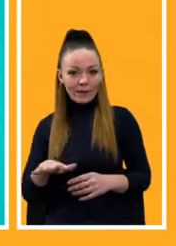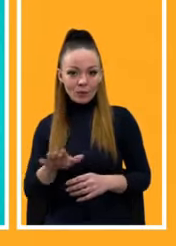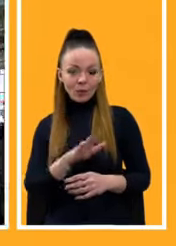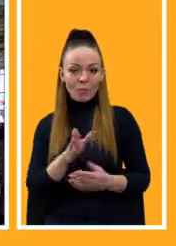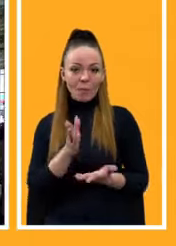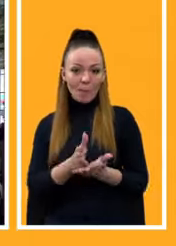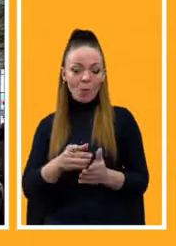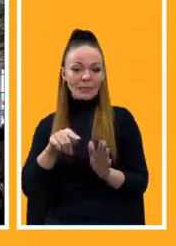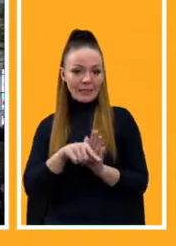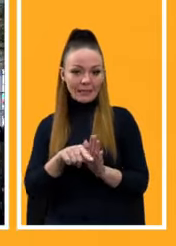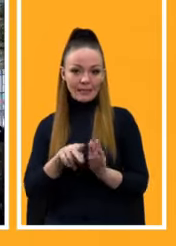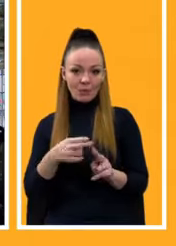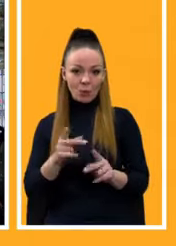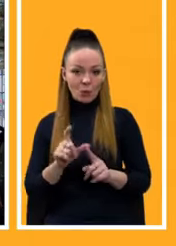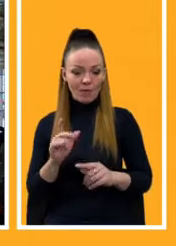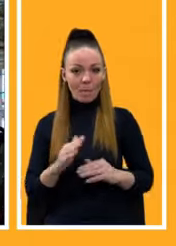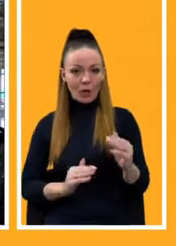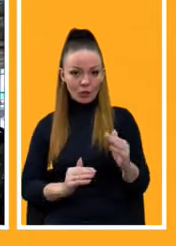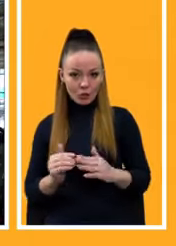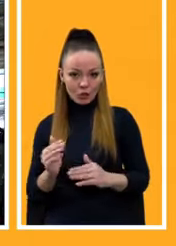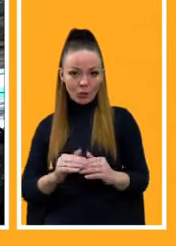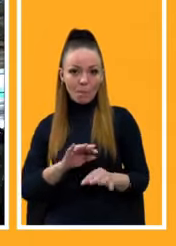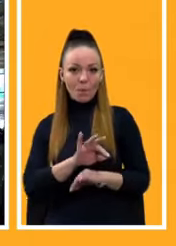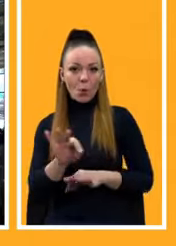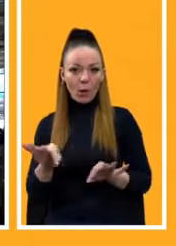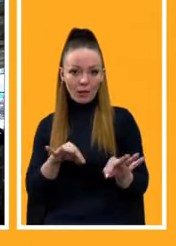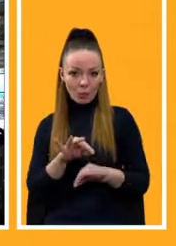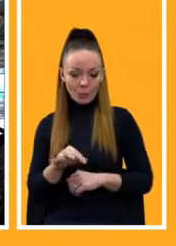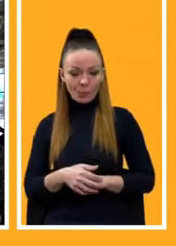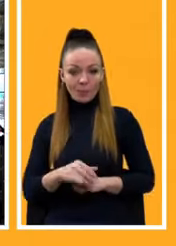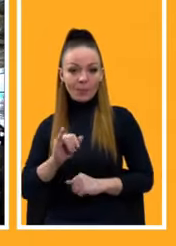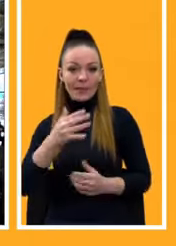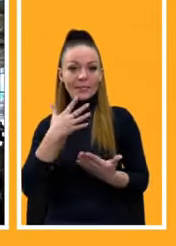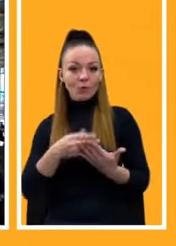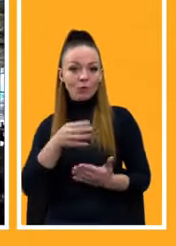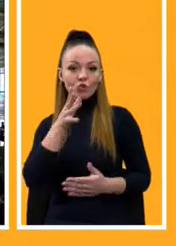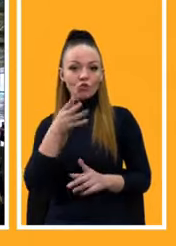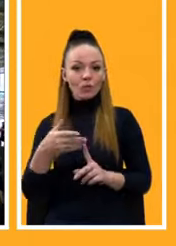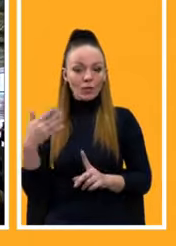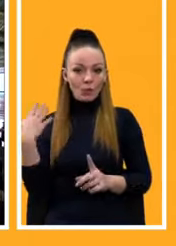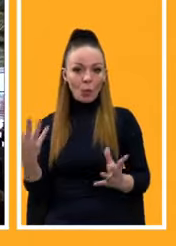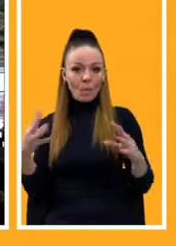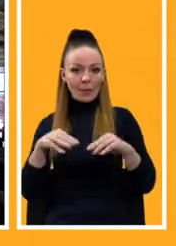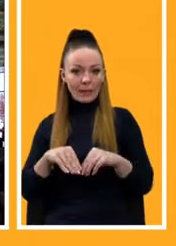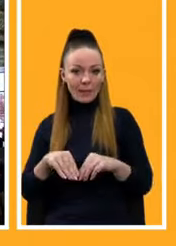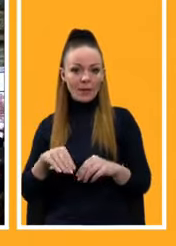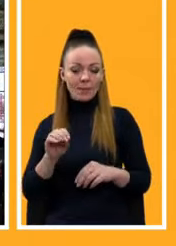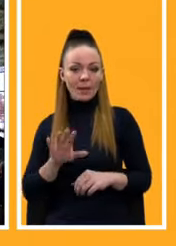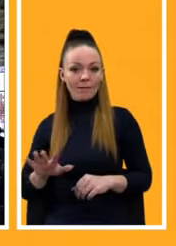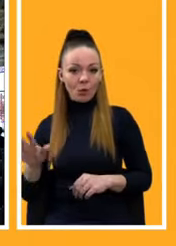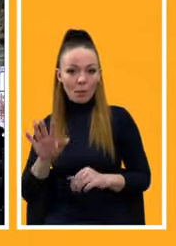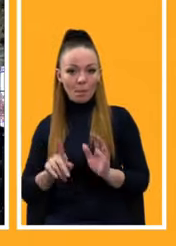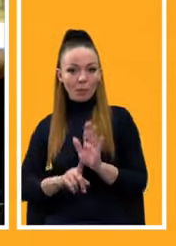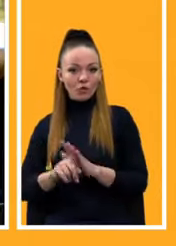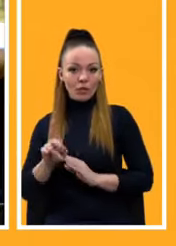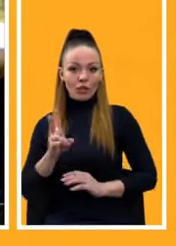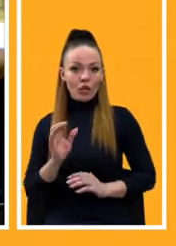сенсі слова, практично, проектно. І свого часу об'єднана Європа починалася не